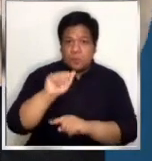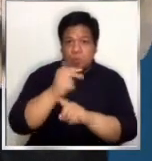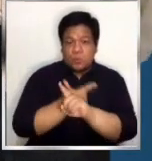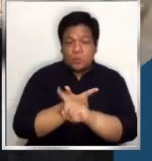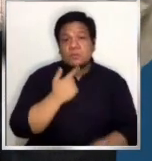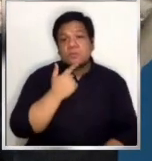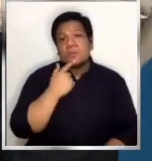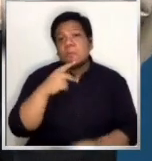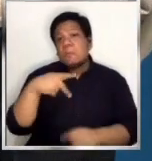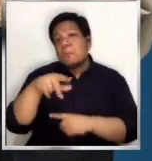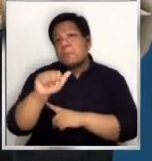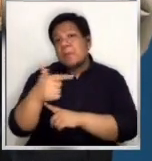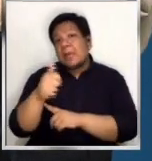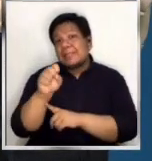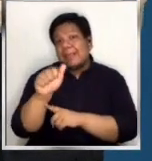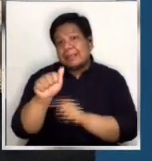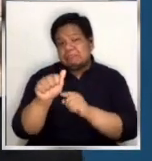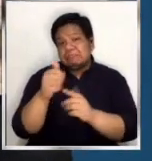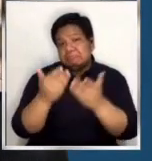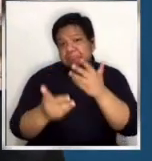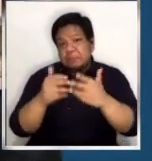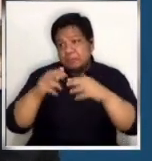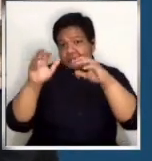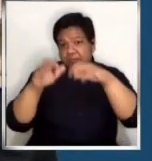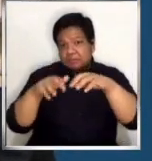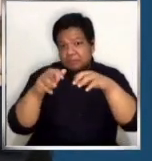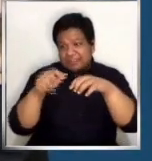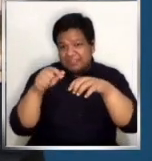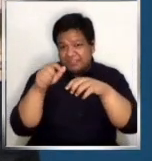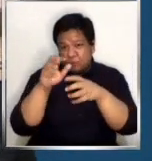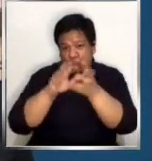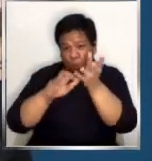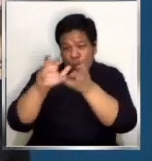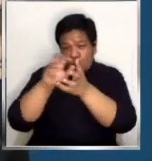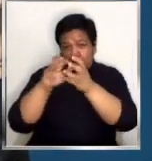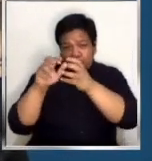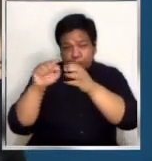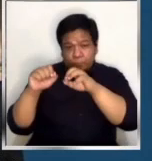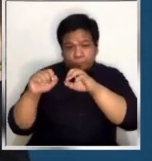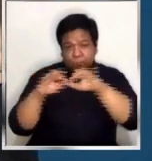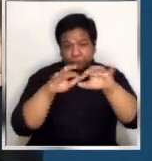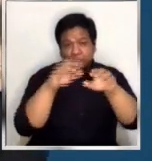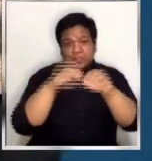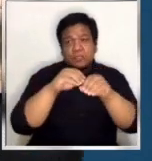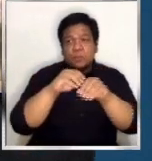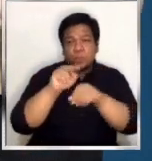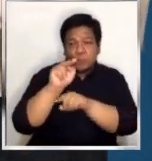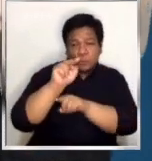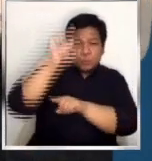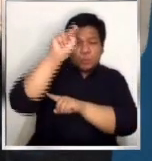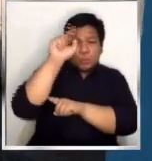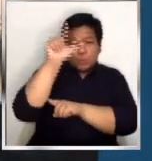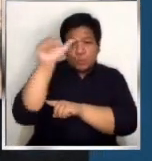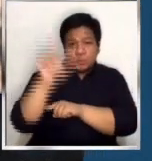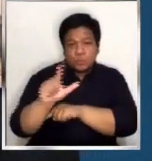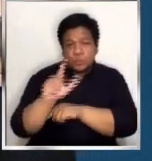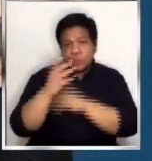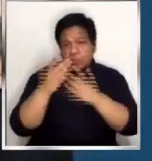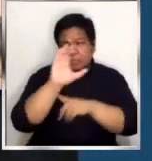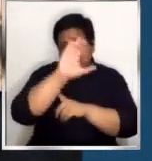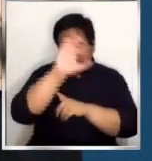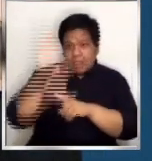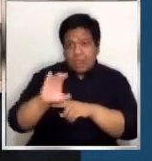posibleng mag-landfall ang isa sa mga bagyo na yan sa may extreme northern Luzon o kaya dyan sa may Cagayan Valley. Pero pwede rin na